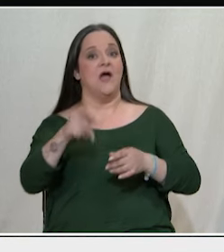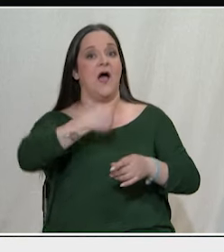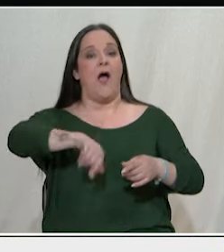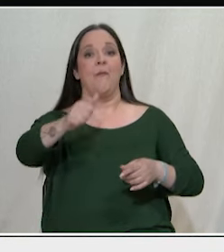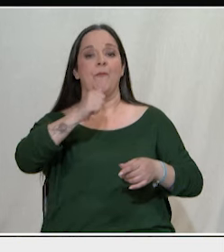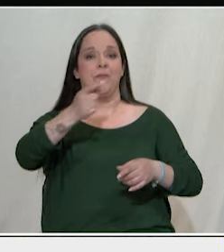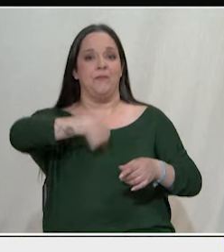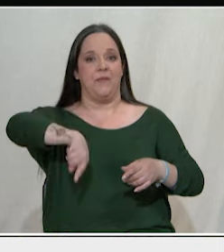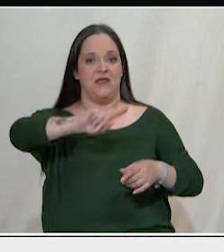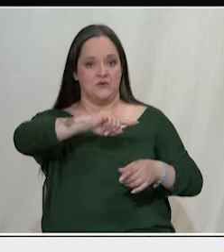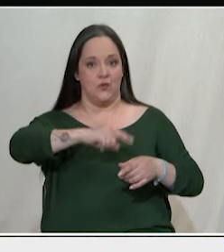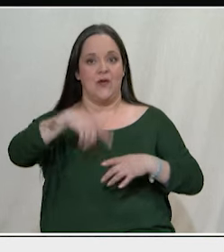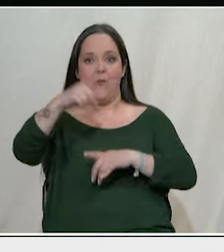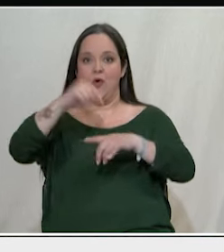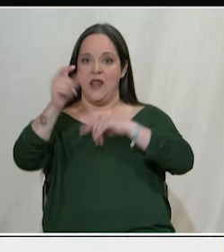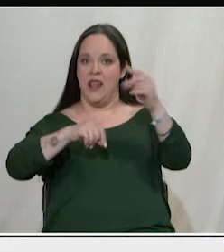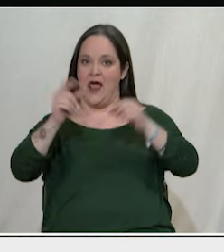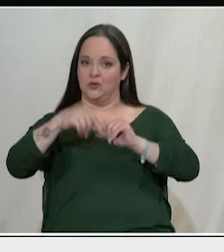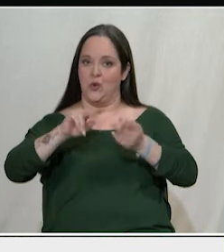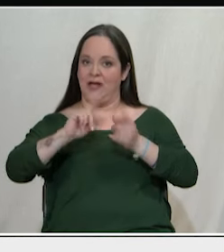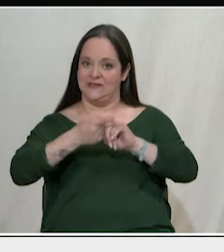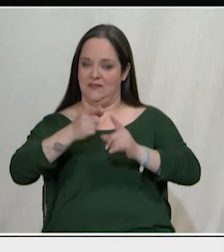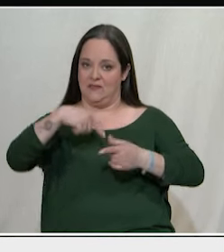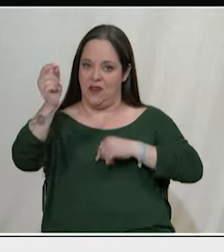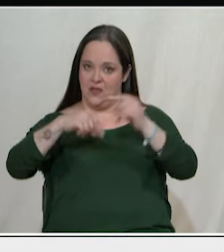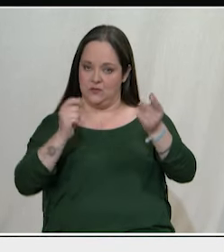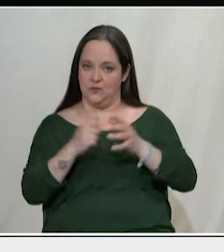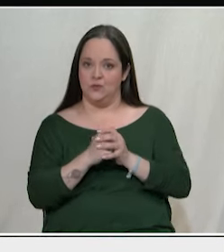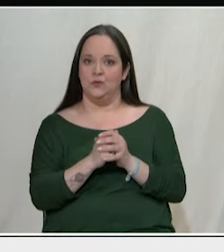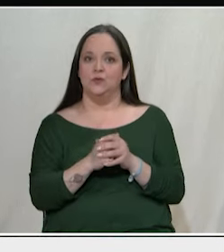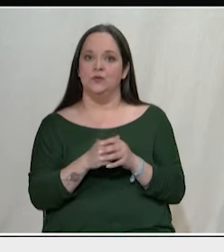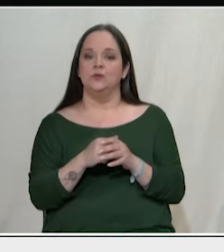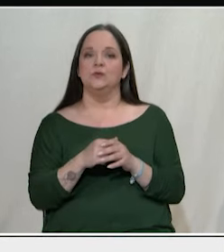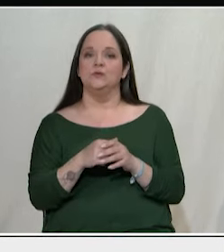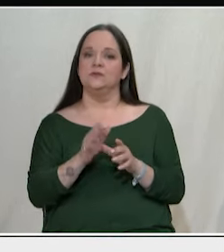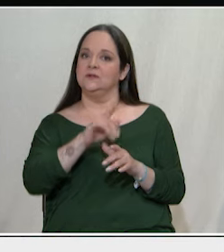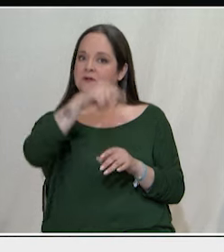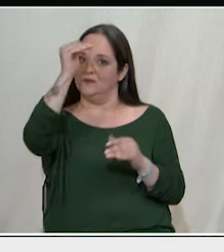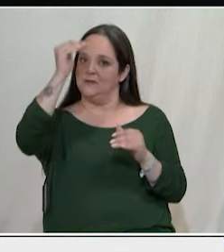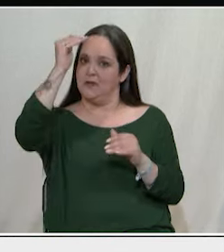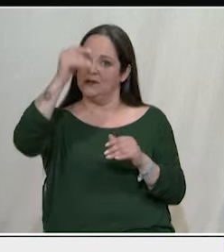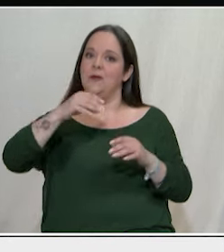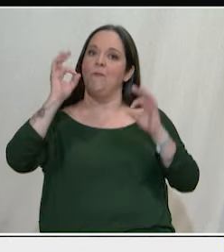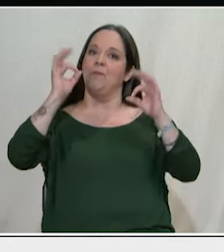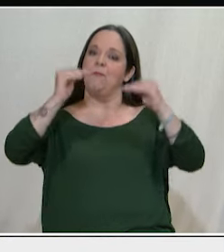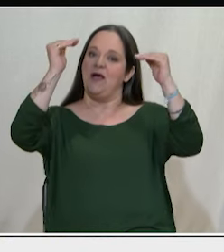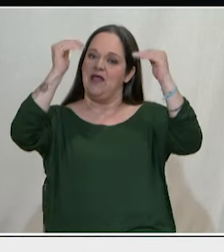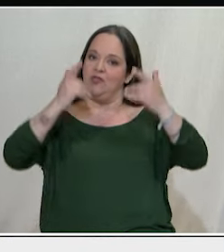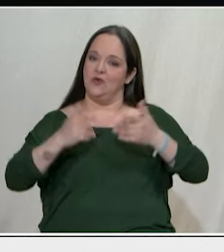αντινατοϊκές επειδή δηλαδή χρησιμοποιούταν για να ενταχθεί η γειτονική χώρα στο